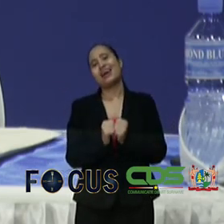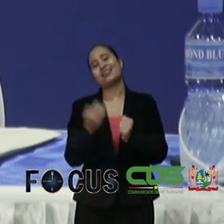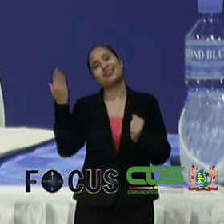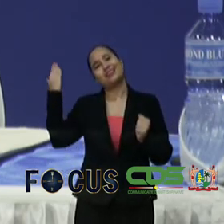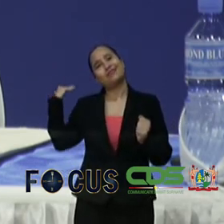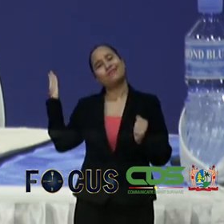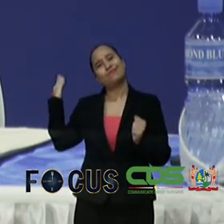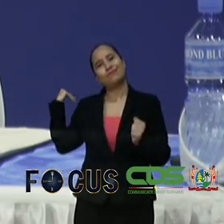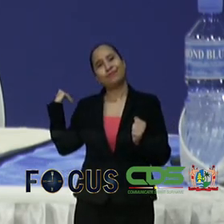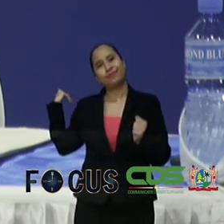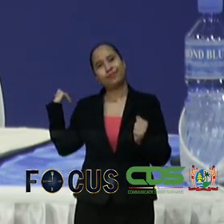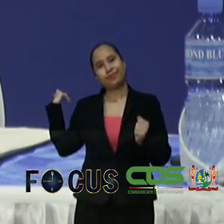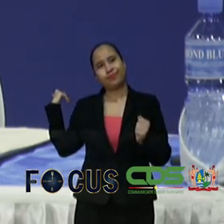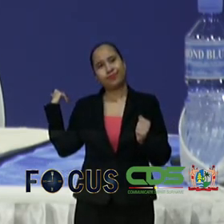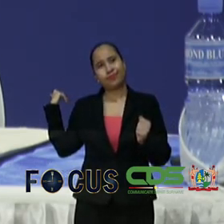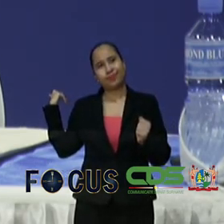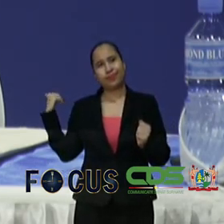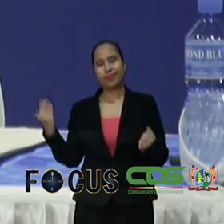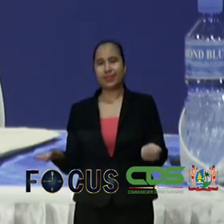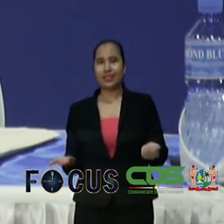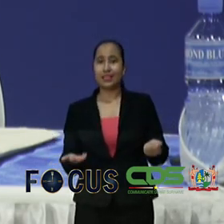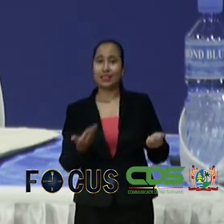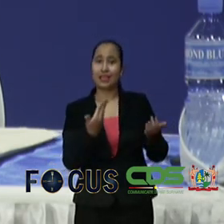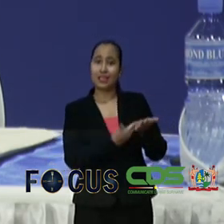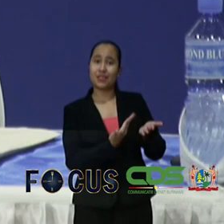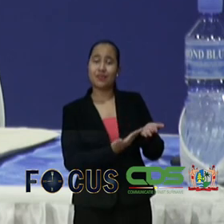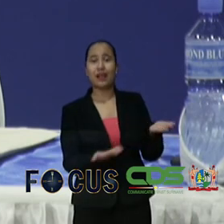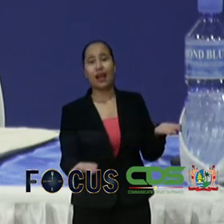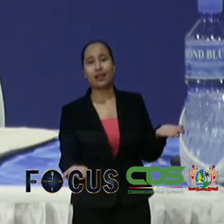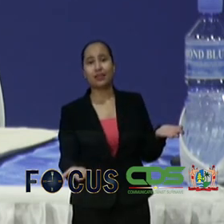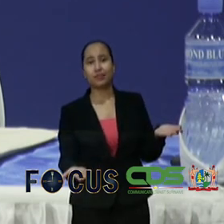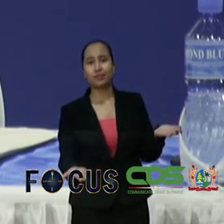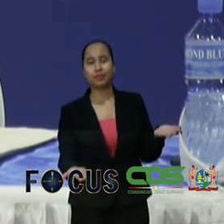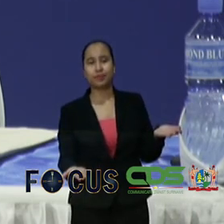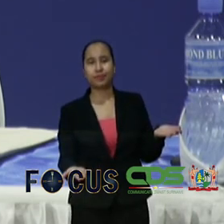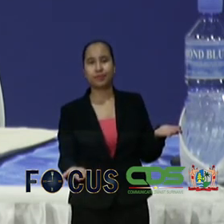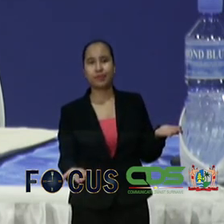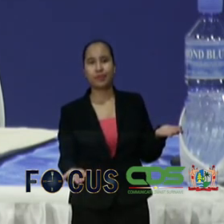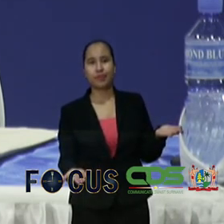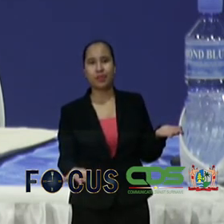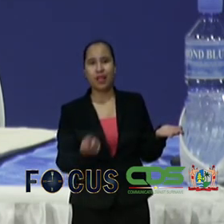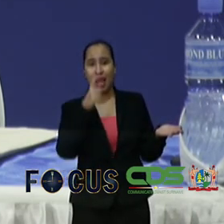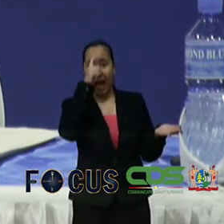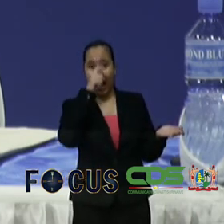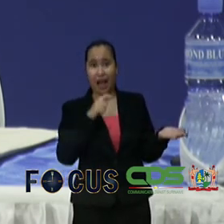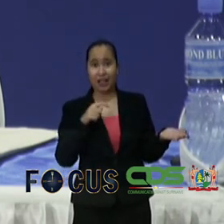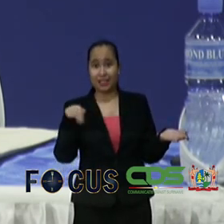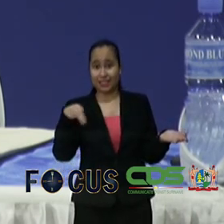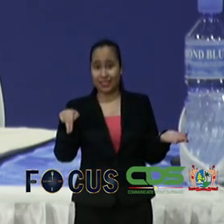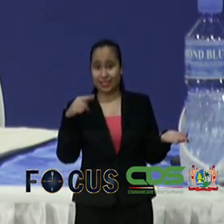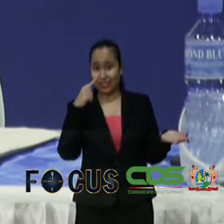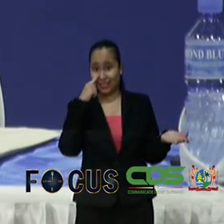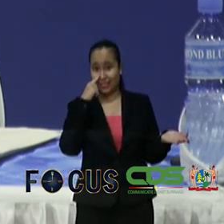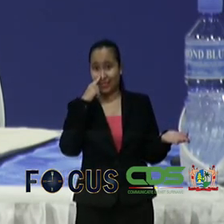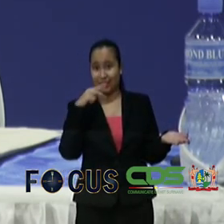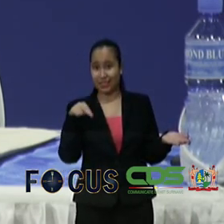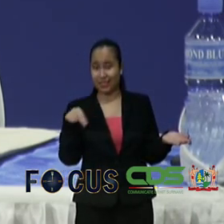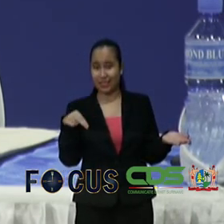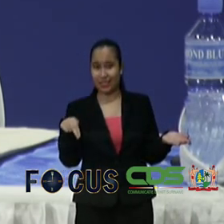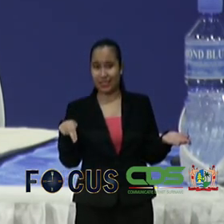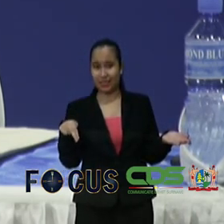is de verklaring en als Nikeri niet zou